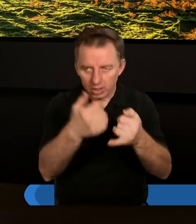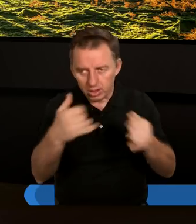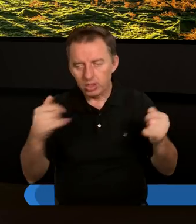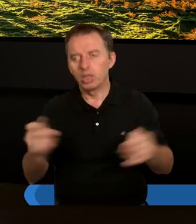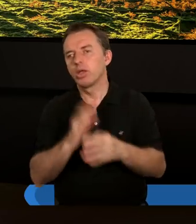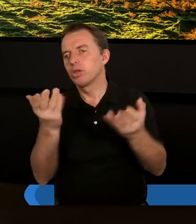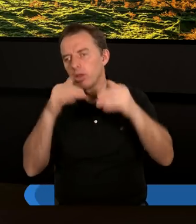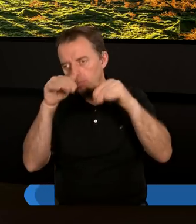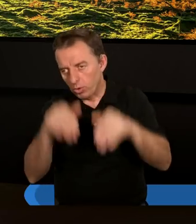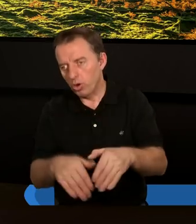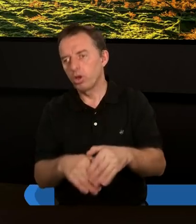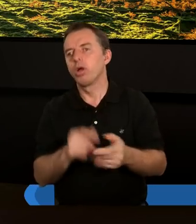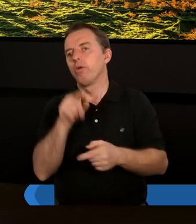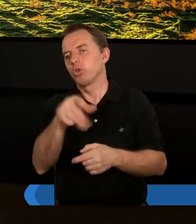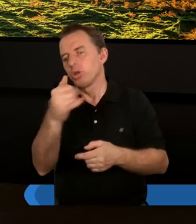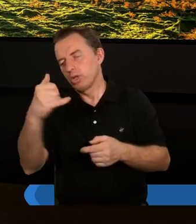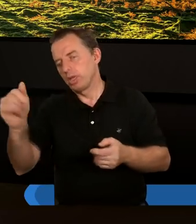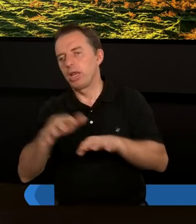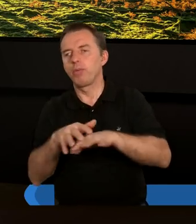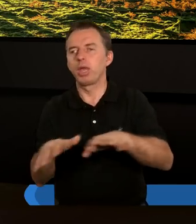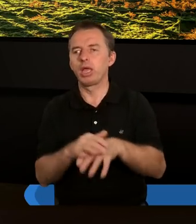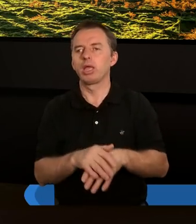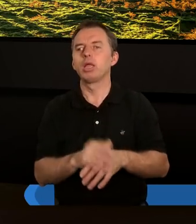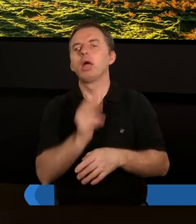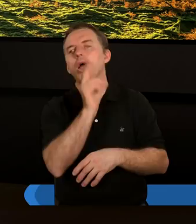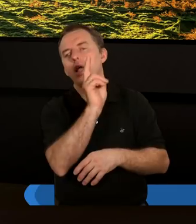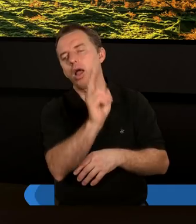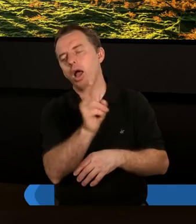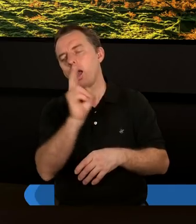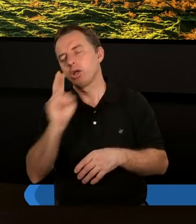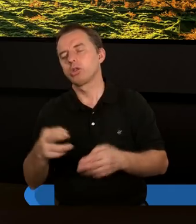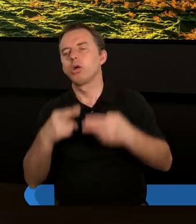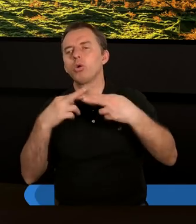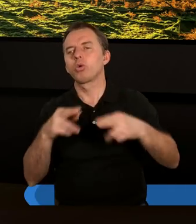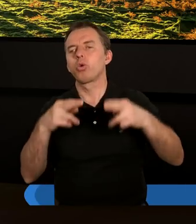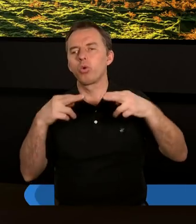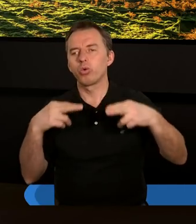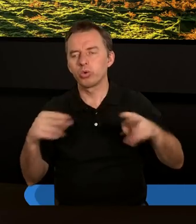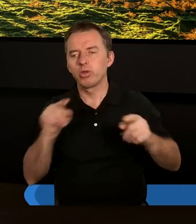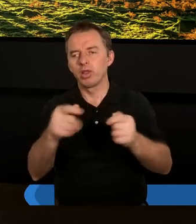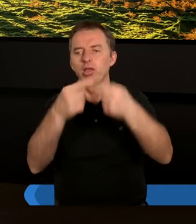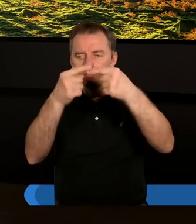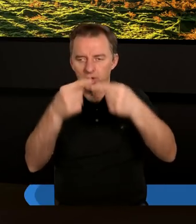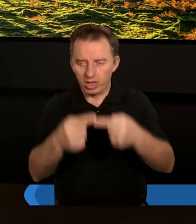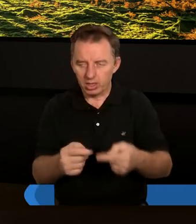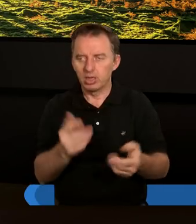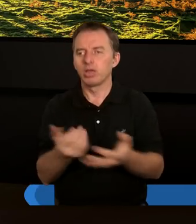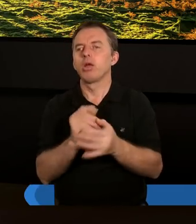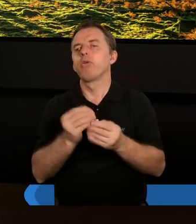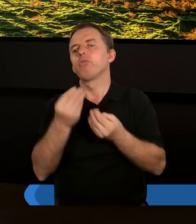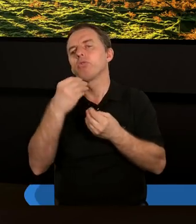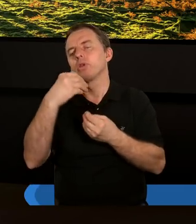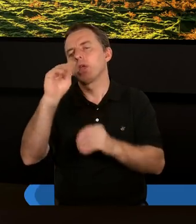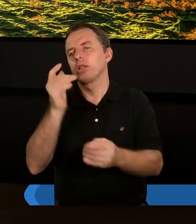innym. Ja gdzieś mogę wpasować się w to, czy w inne miejsce. W każdym różnie. W tym wersecie znajduję tak wielką